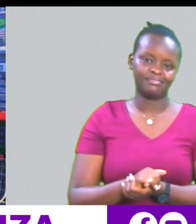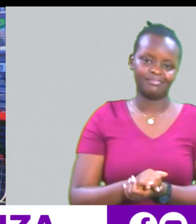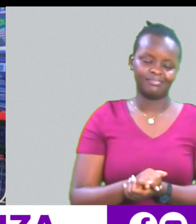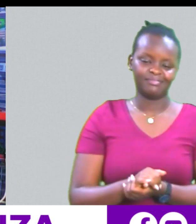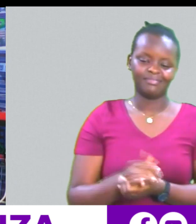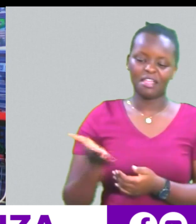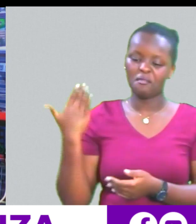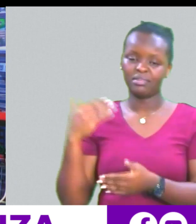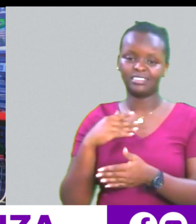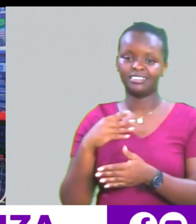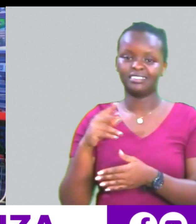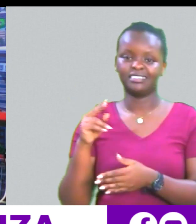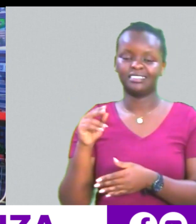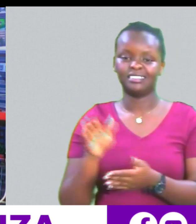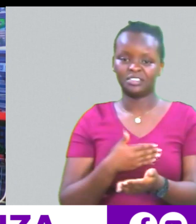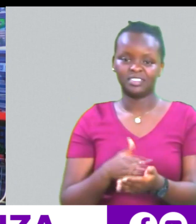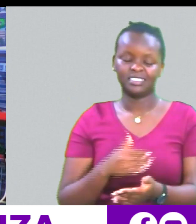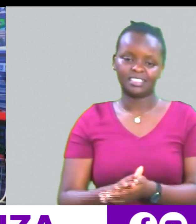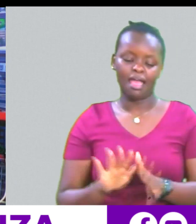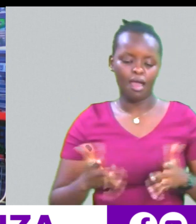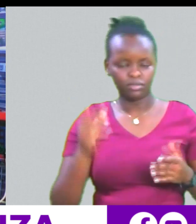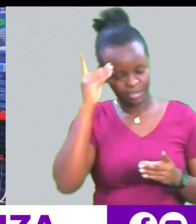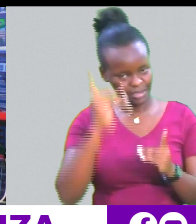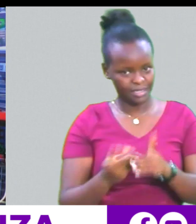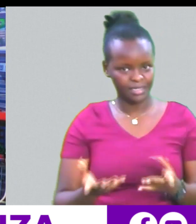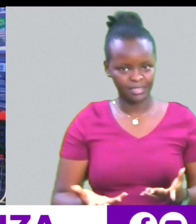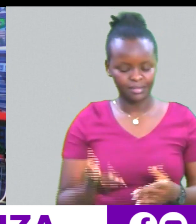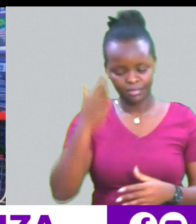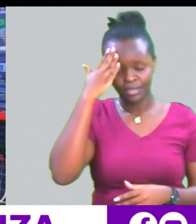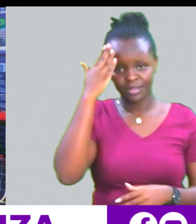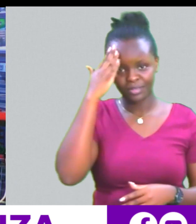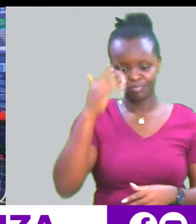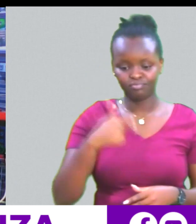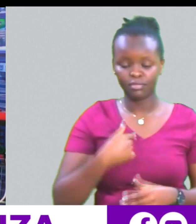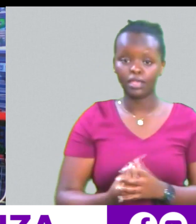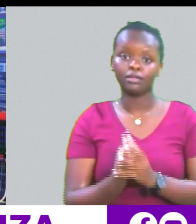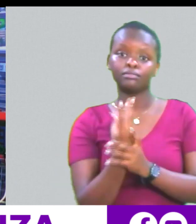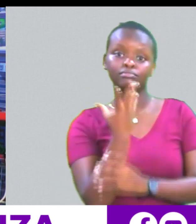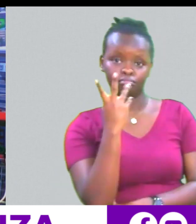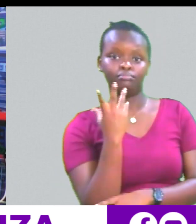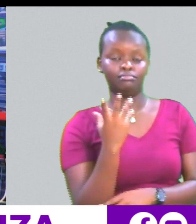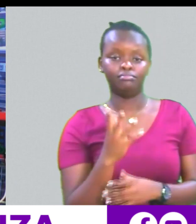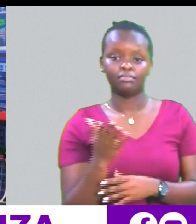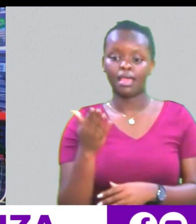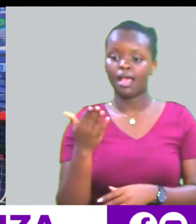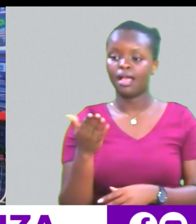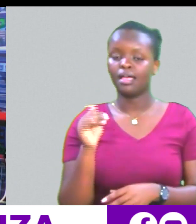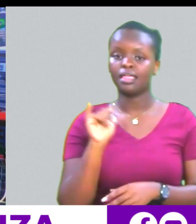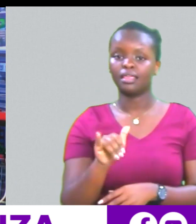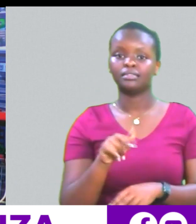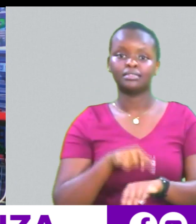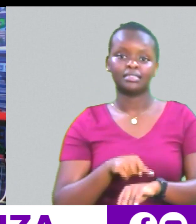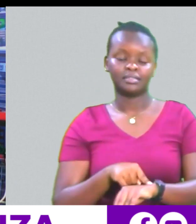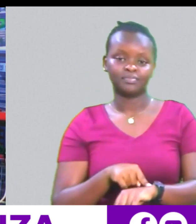lizopendua Zilizopenda Uliyamua jii Tuende Unajua Mimi niki grow up Iza mayenzi Kulikuwa na ile